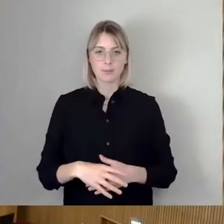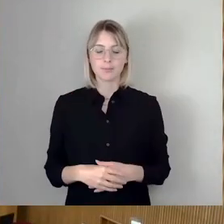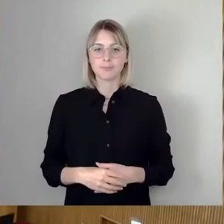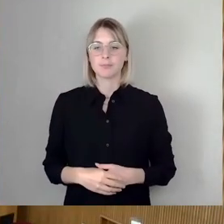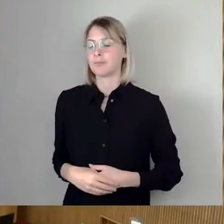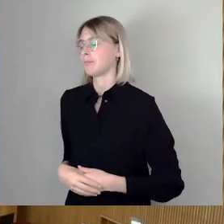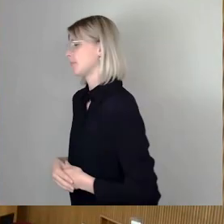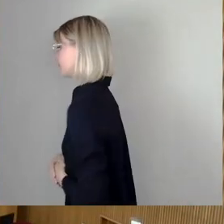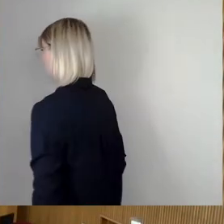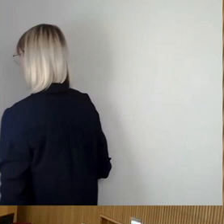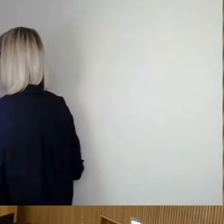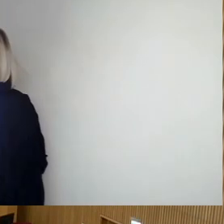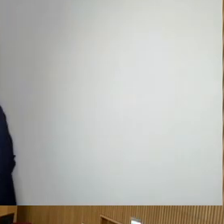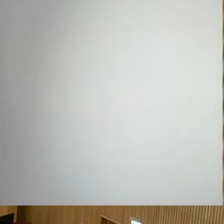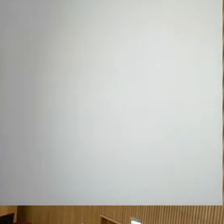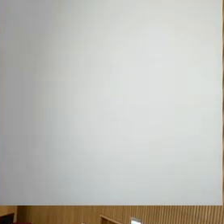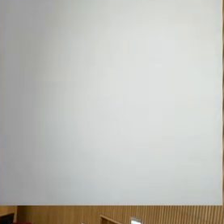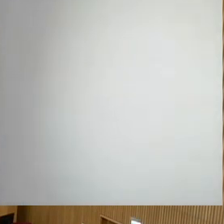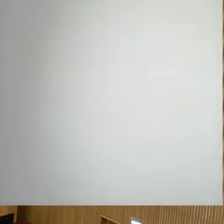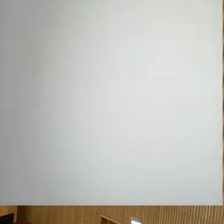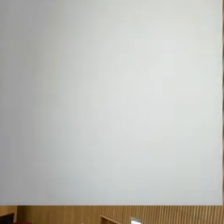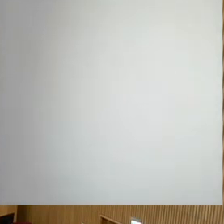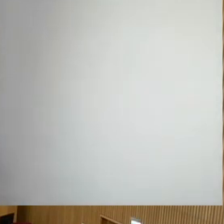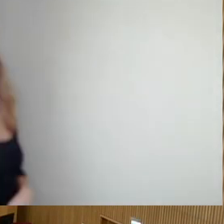Dann wäre der nächste Redner André Schollbach, bitteschön.